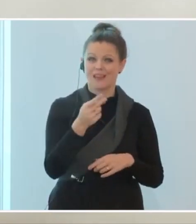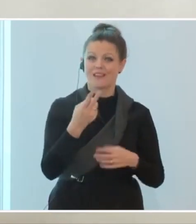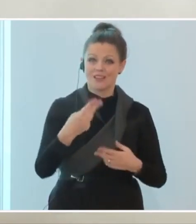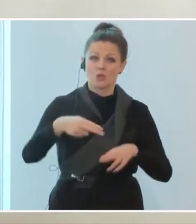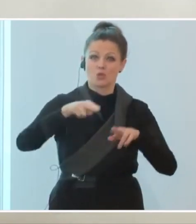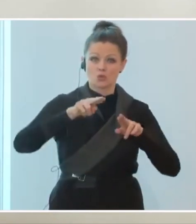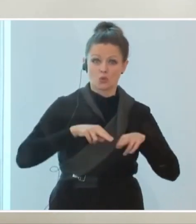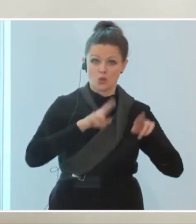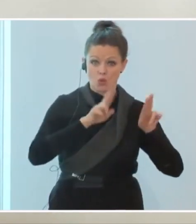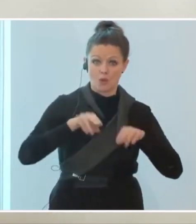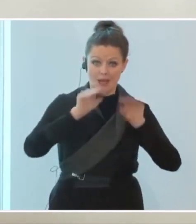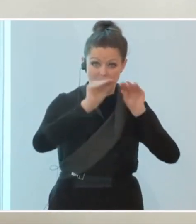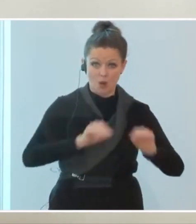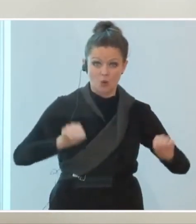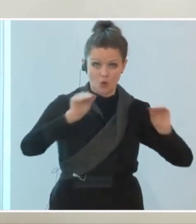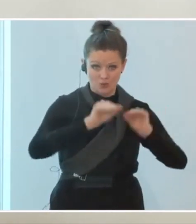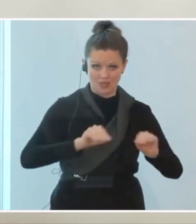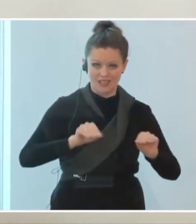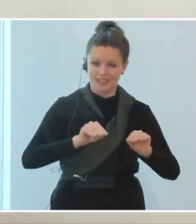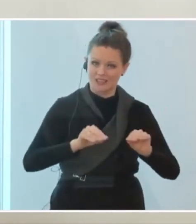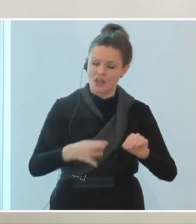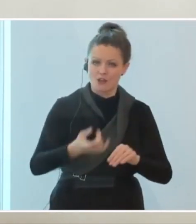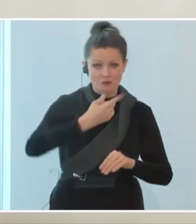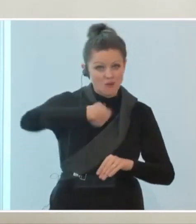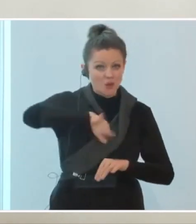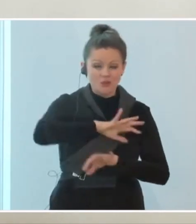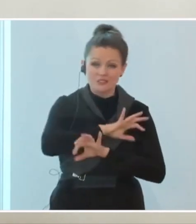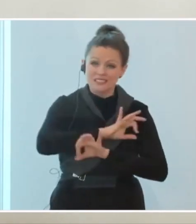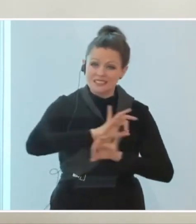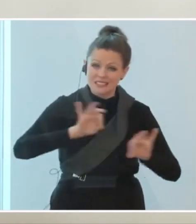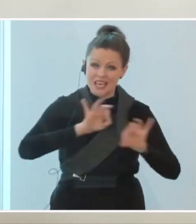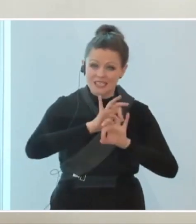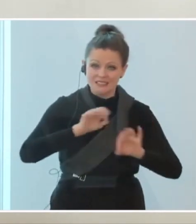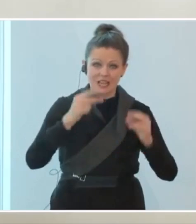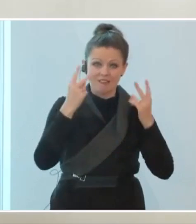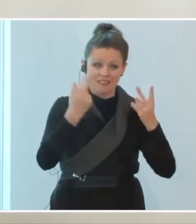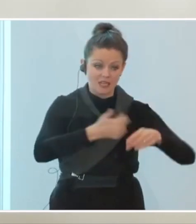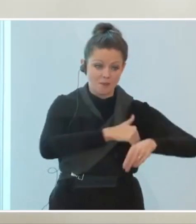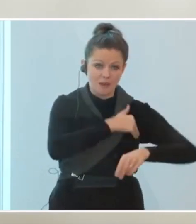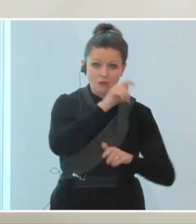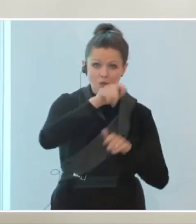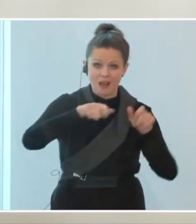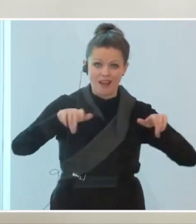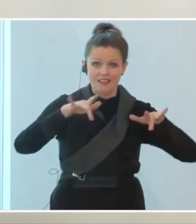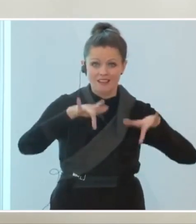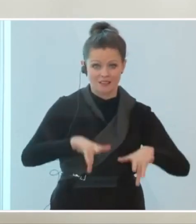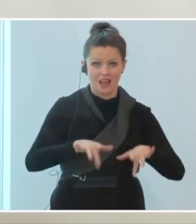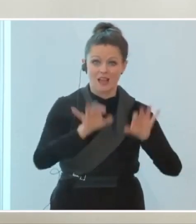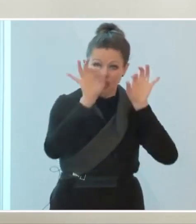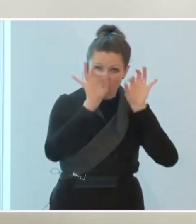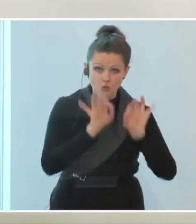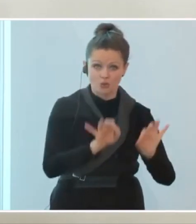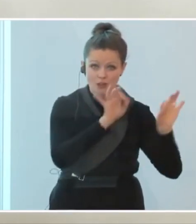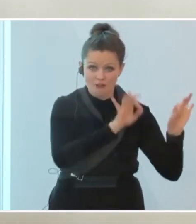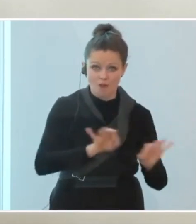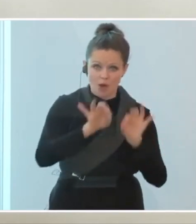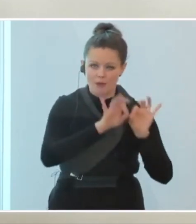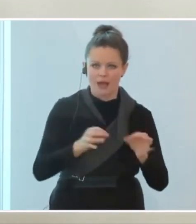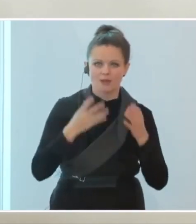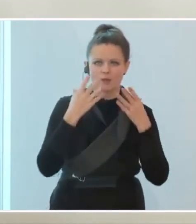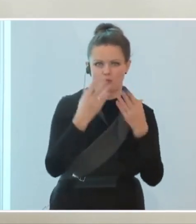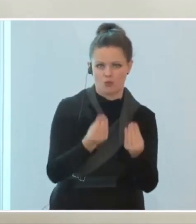Regelunterricht zurück und das ist uns besonders wichtig, dass unsere Maturanten hier in Österreich eine gute Vorbereitung haben und